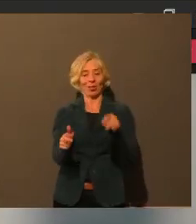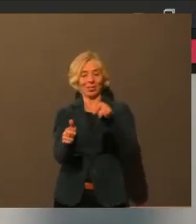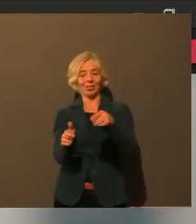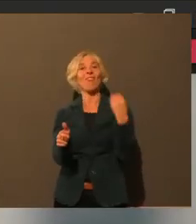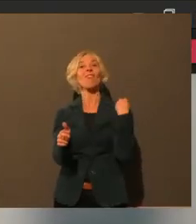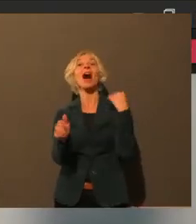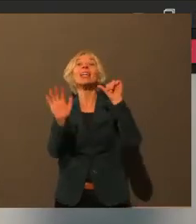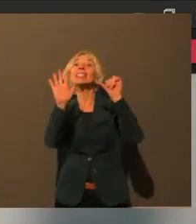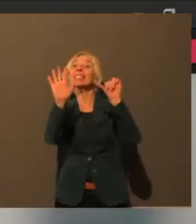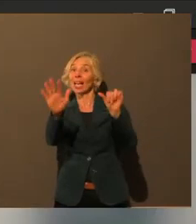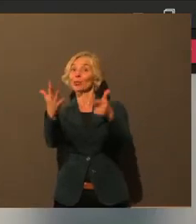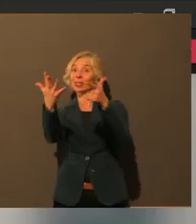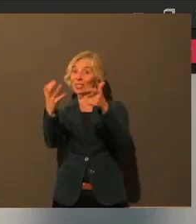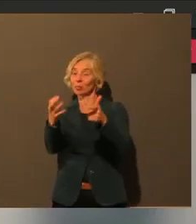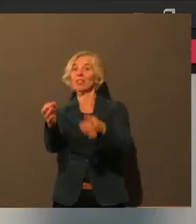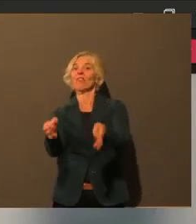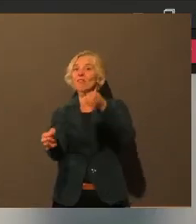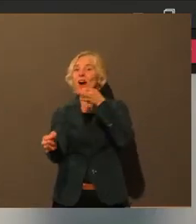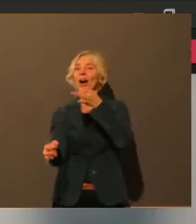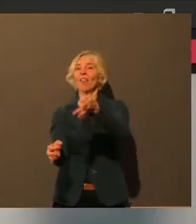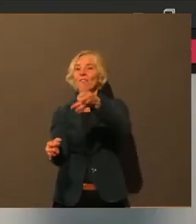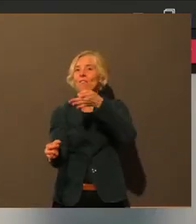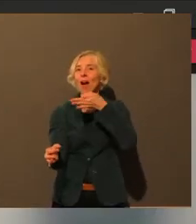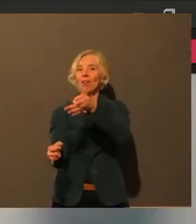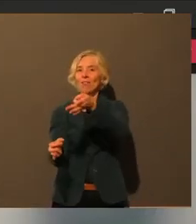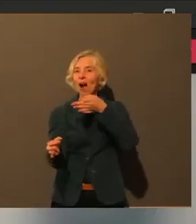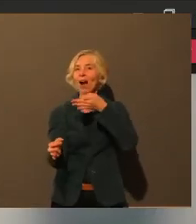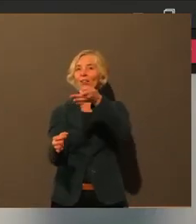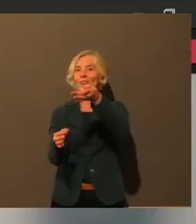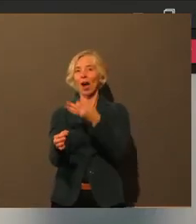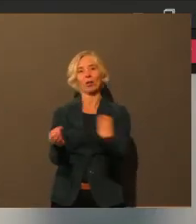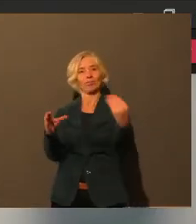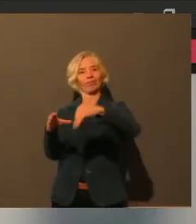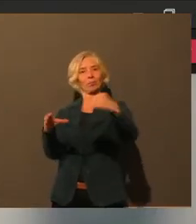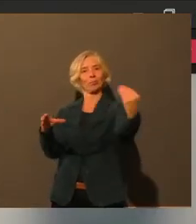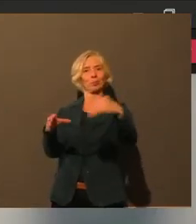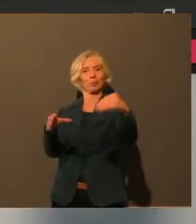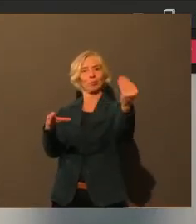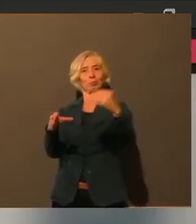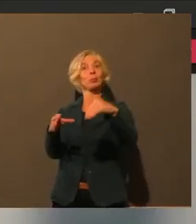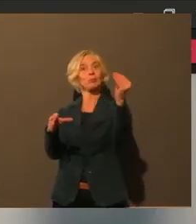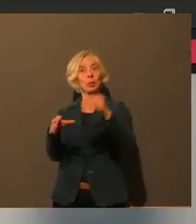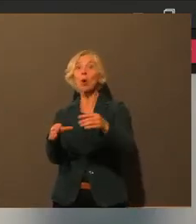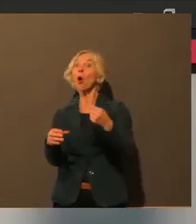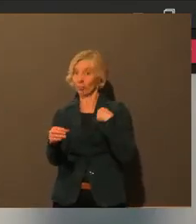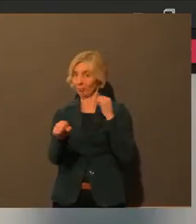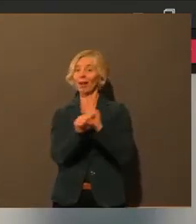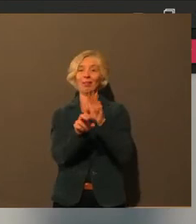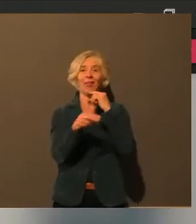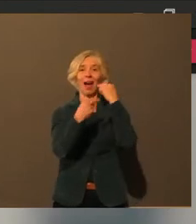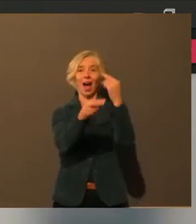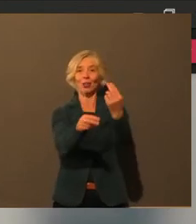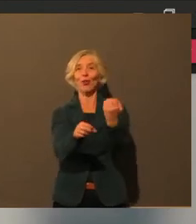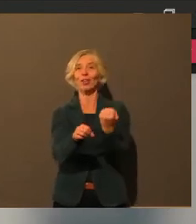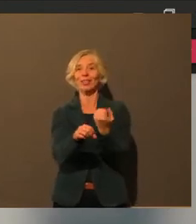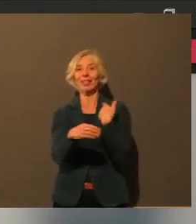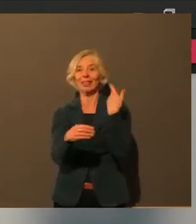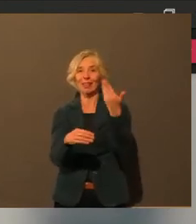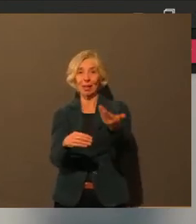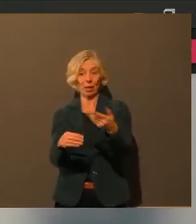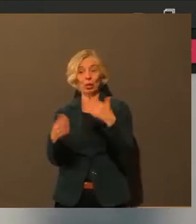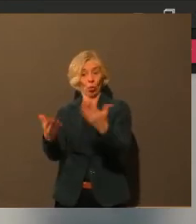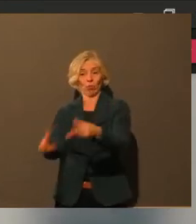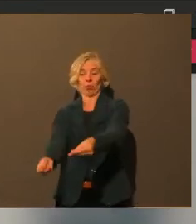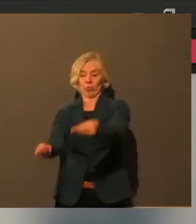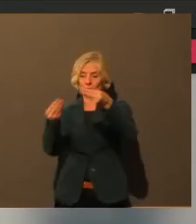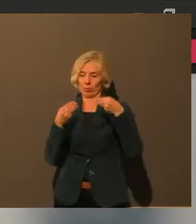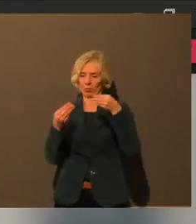mal sagen, dass all die Anregungen und Fragen, die eben das letzte Mal gestellt worden sind, die wurden ja bei uns in der Verwaltung